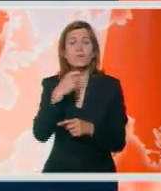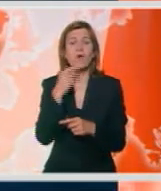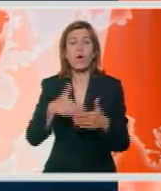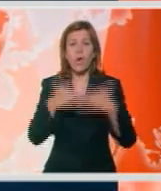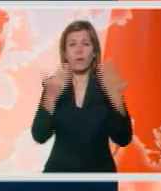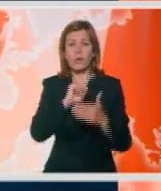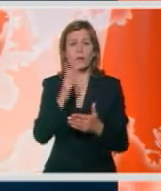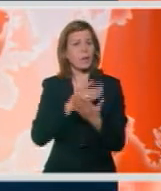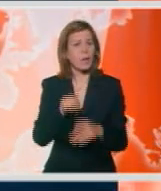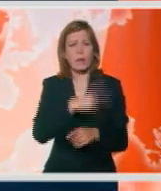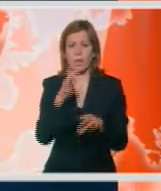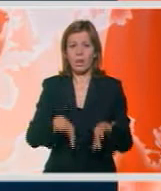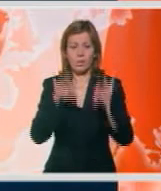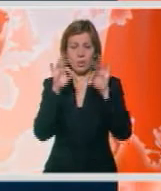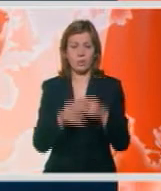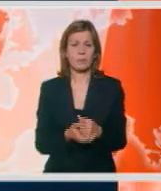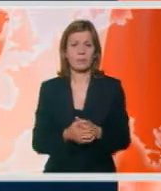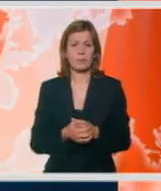do sada nije otkriveno.